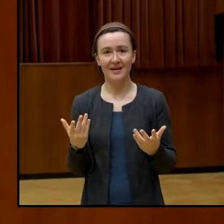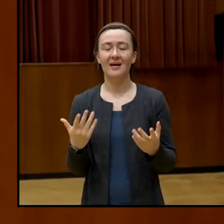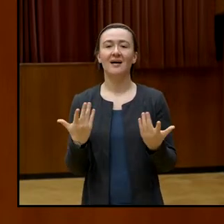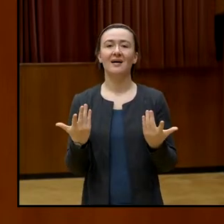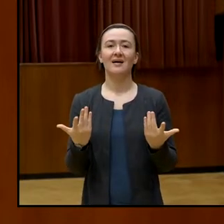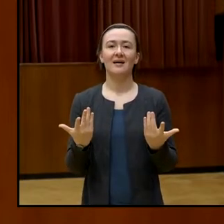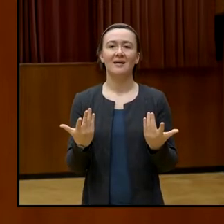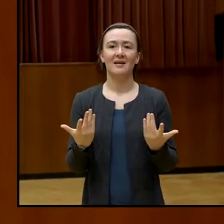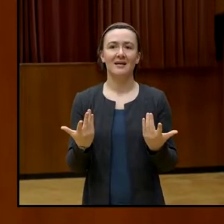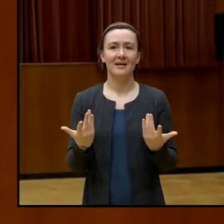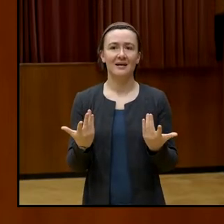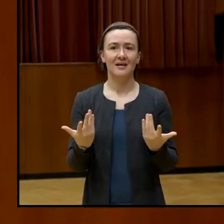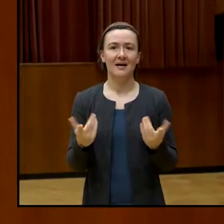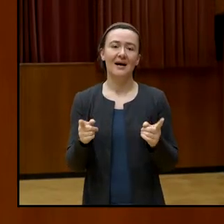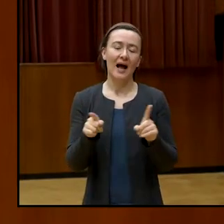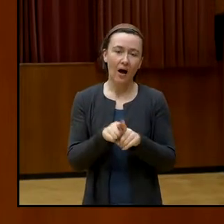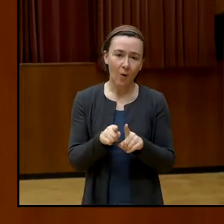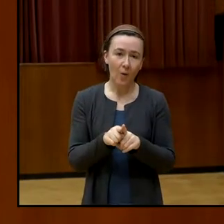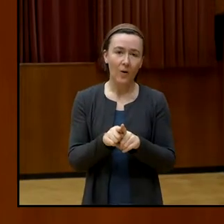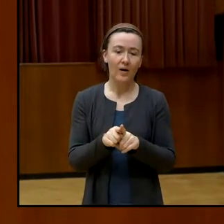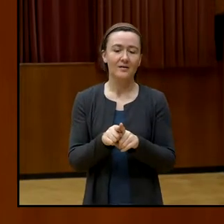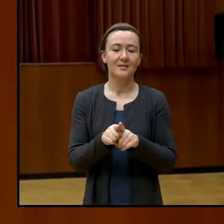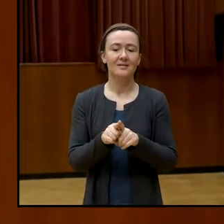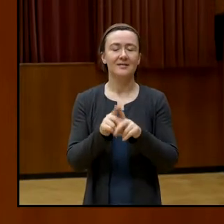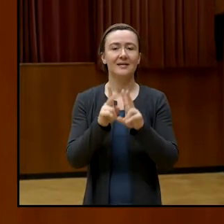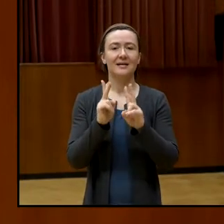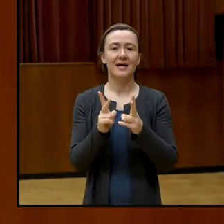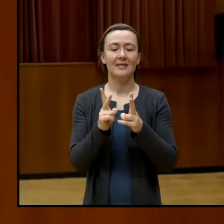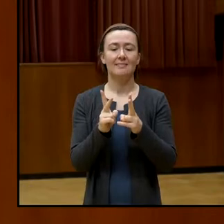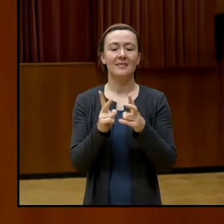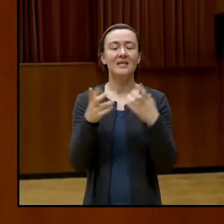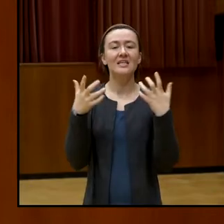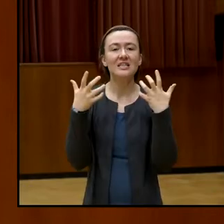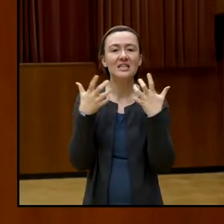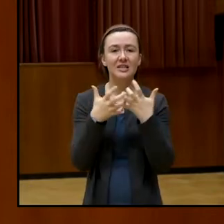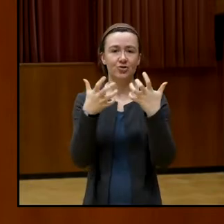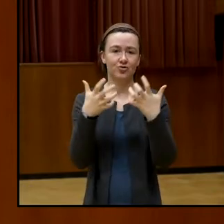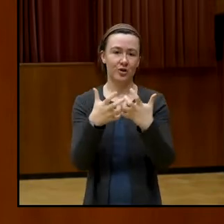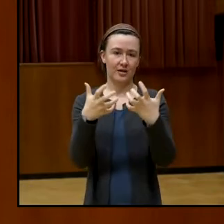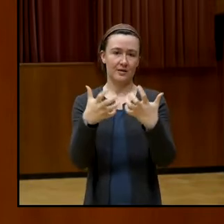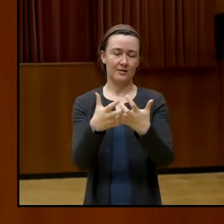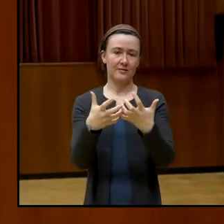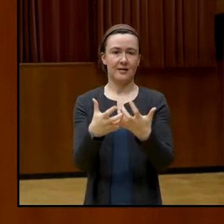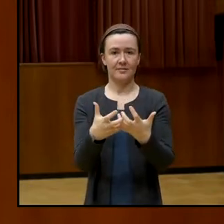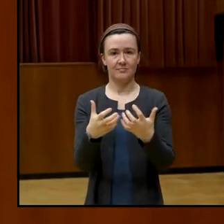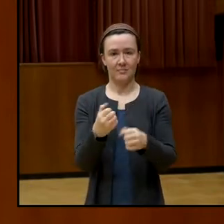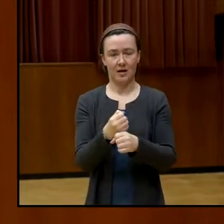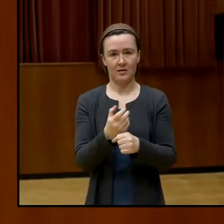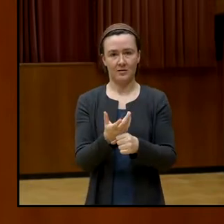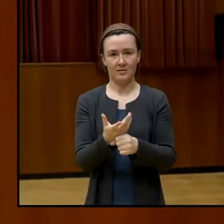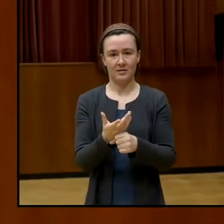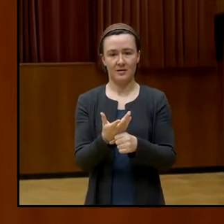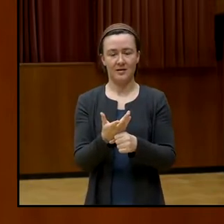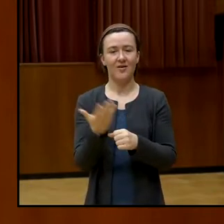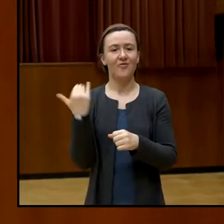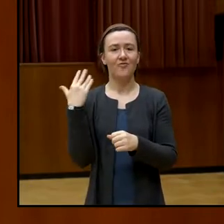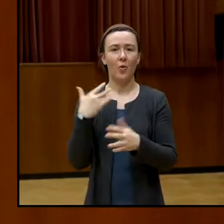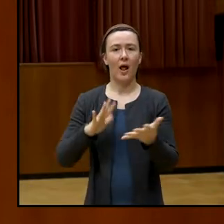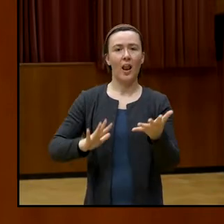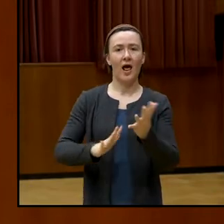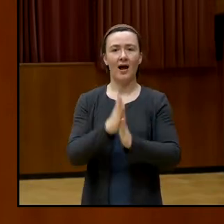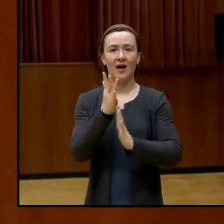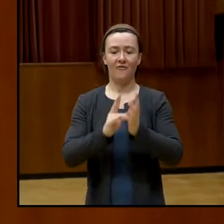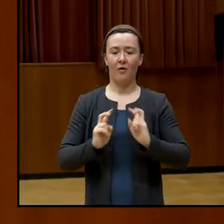indem man Geschichten, Narrative macht. Denn die Geschichten am Lagerfeuer, die es heute nicht mehr gibt,